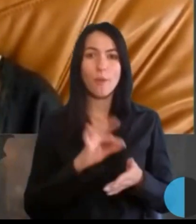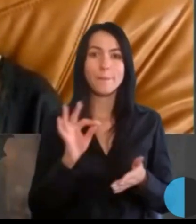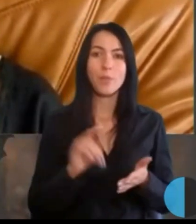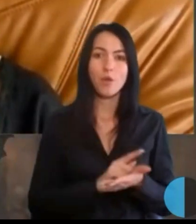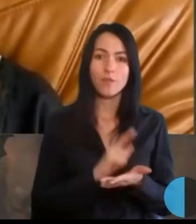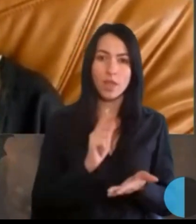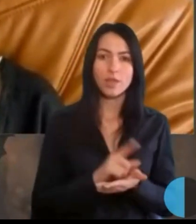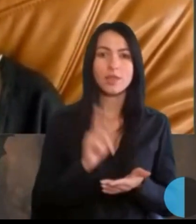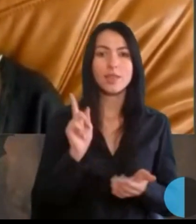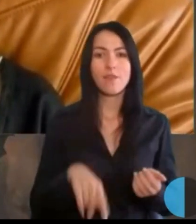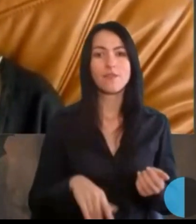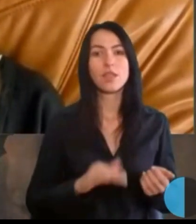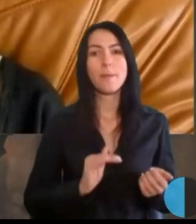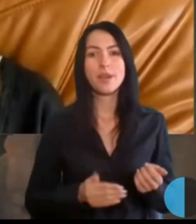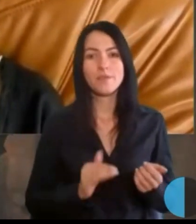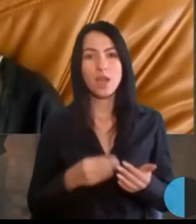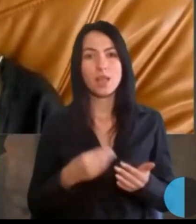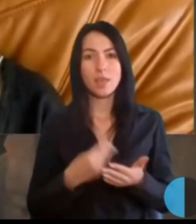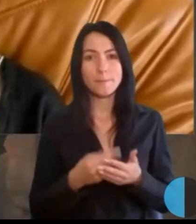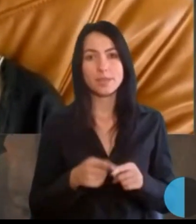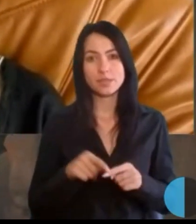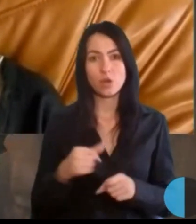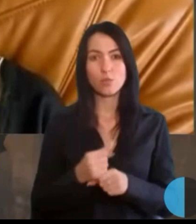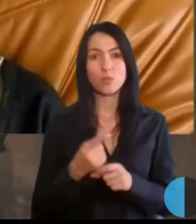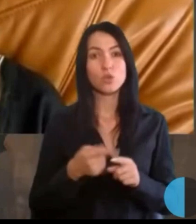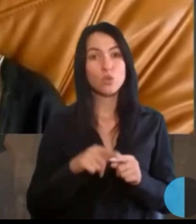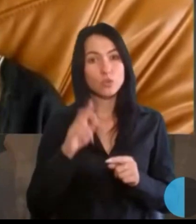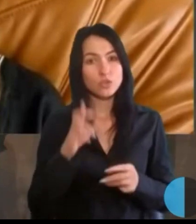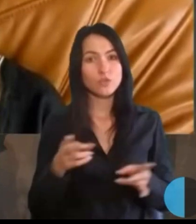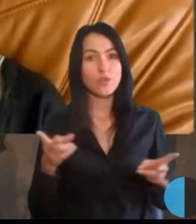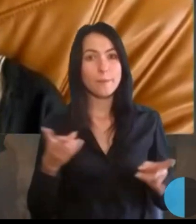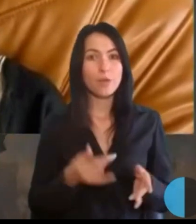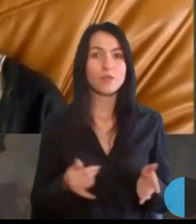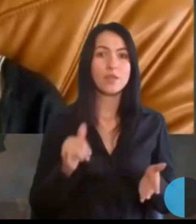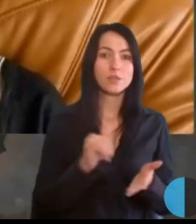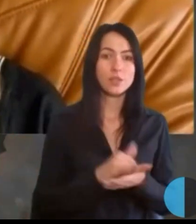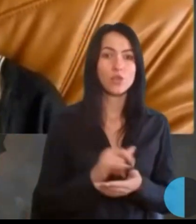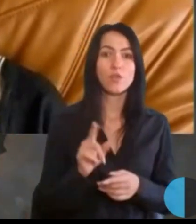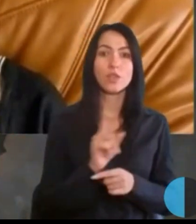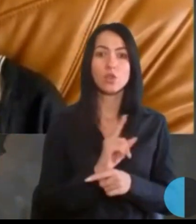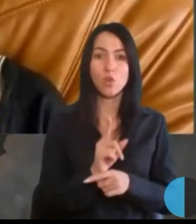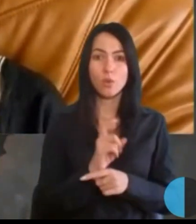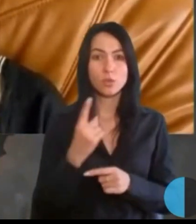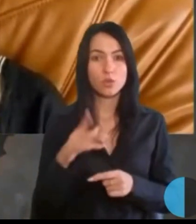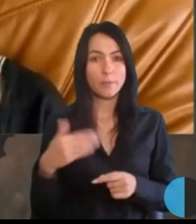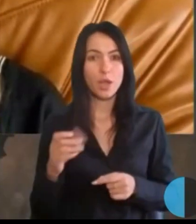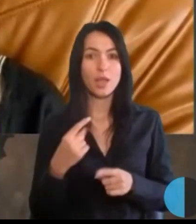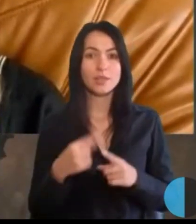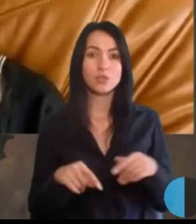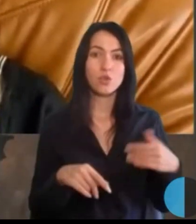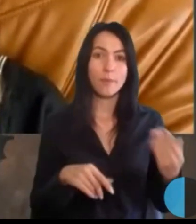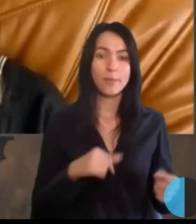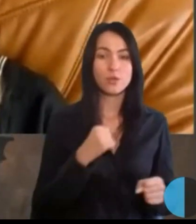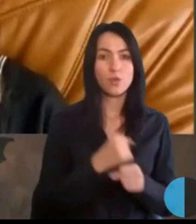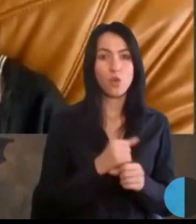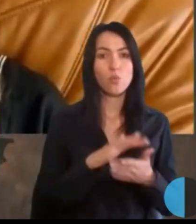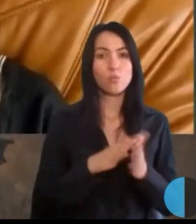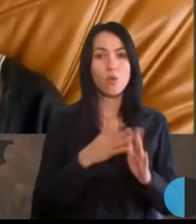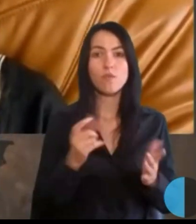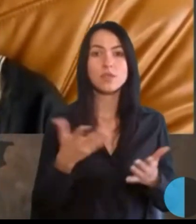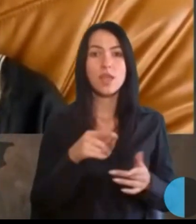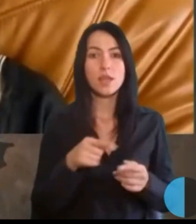бізнес це робити. Тому держава повинна встановити норми з одного боку, а з іншого боку створити умови, за яких це можна буде